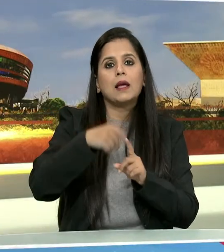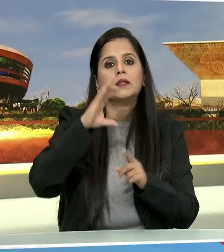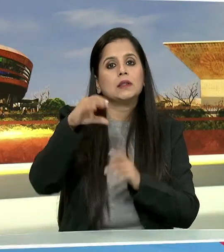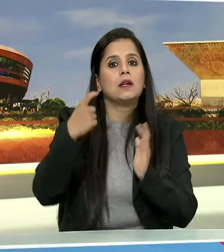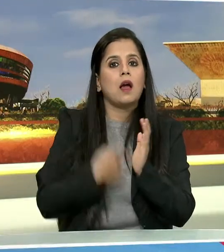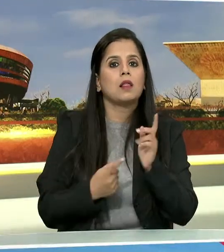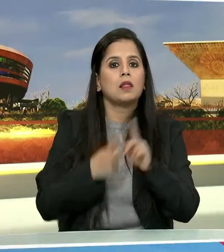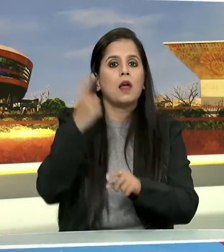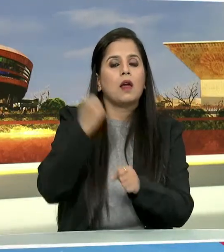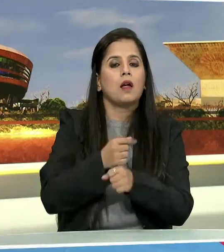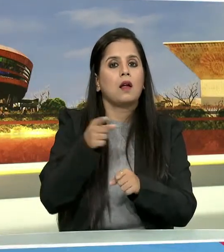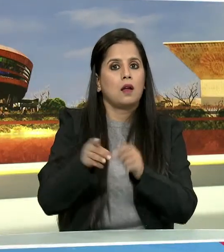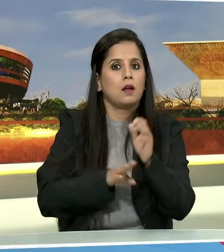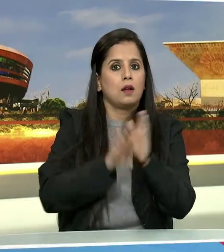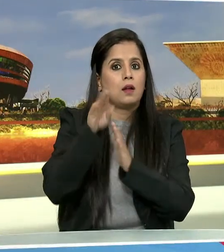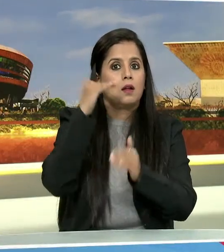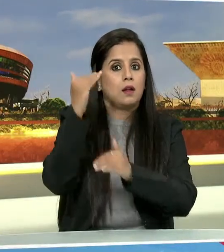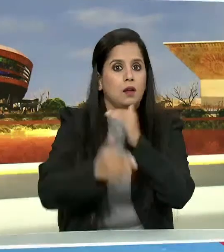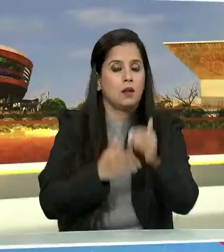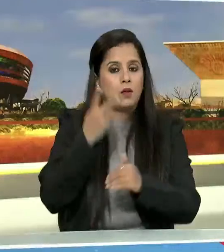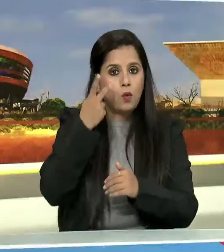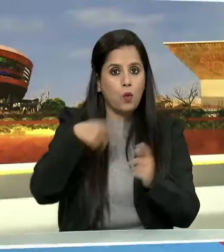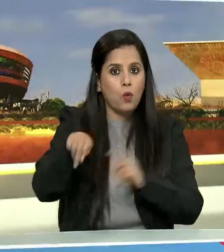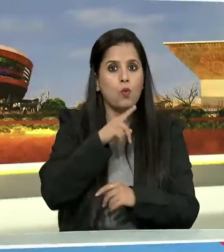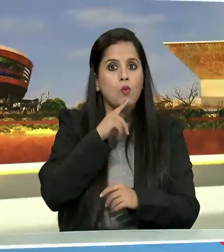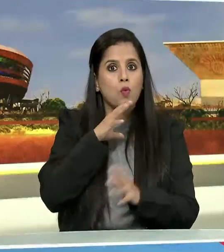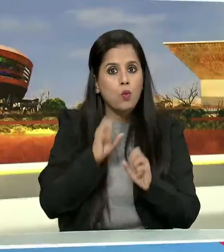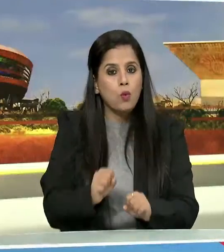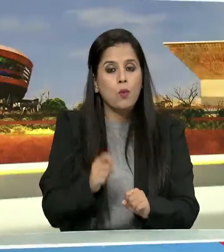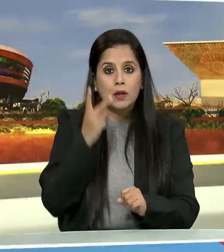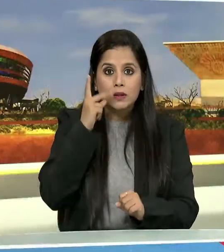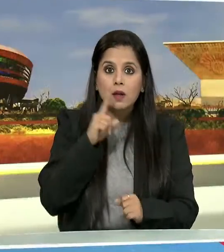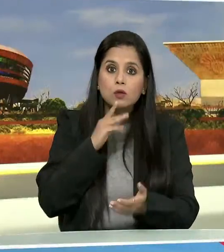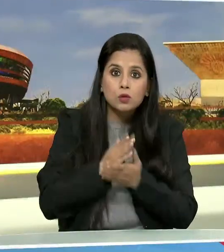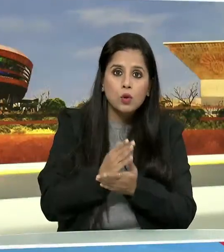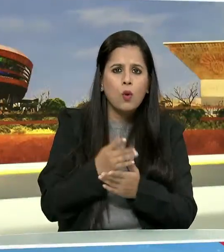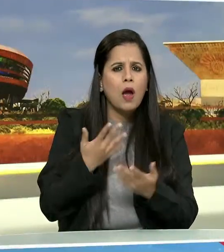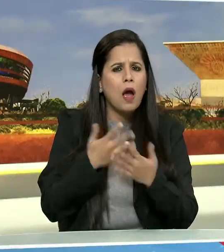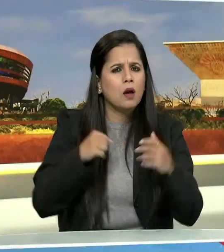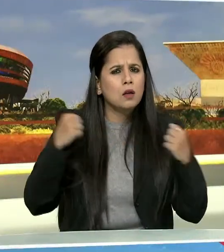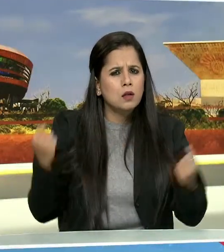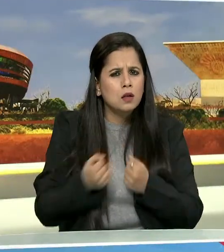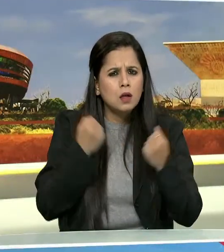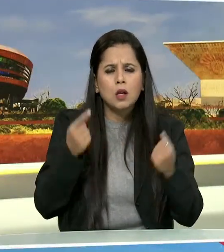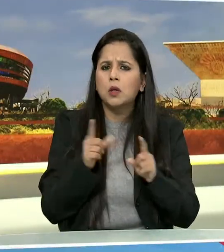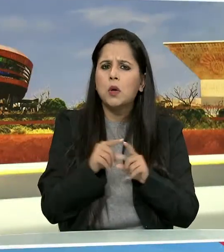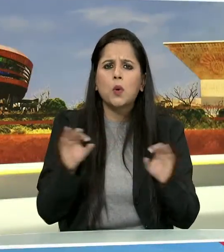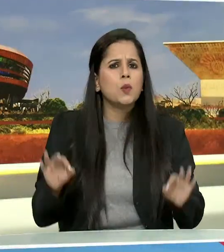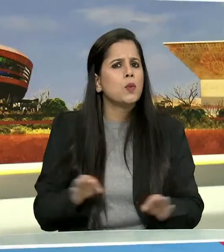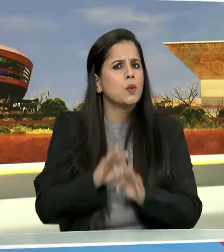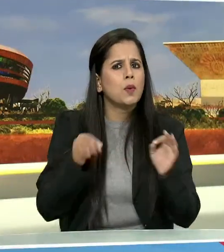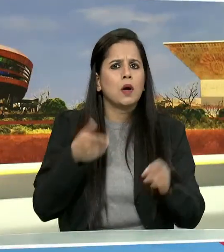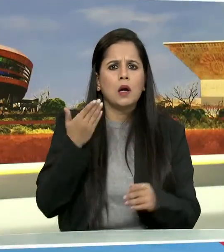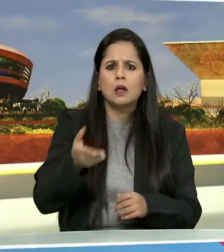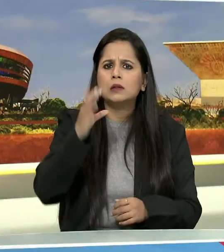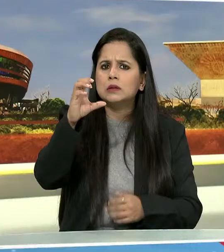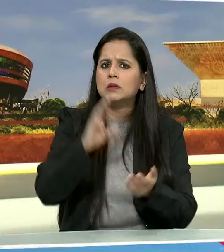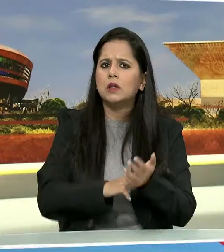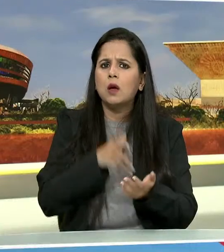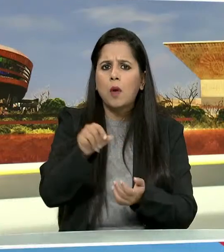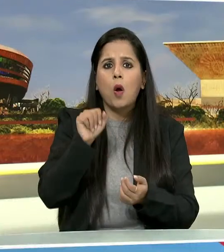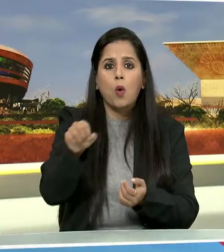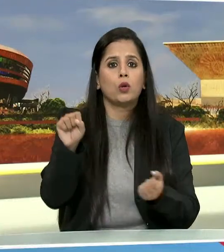ने तेलंगना में विकास और सम्रिधी सुनुष्षित करने के लिए कोई प्रयास नहीं किये यहां के मुझ मंतरी ने